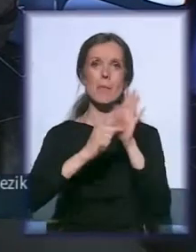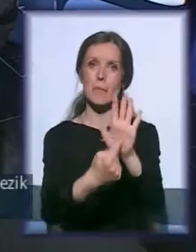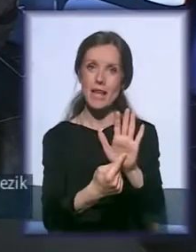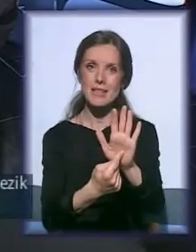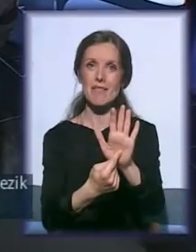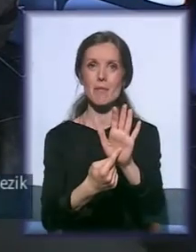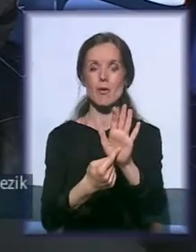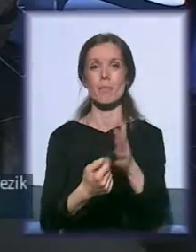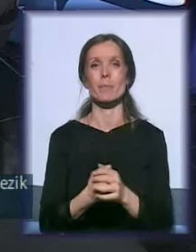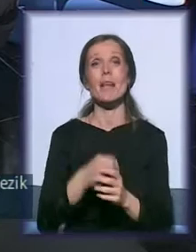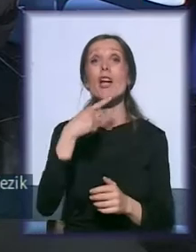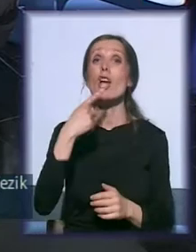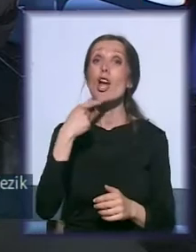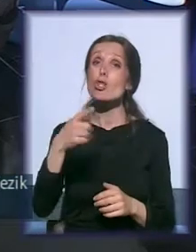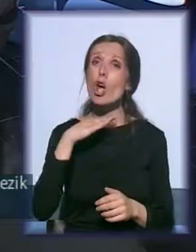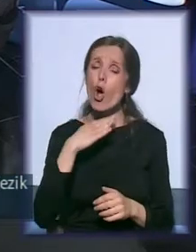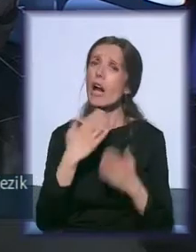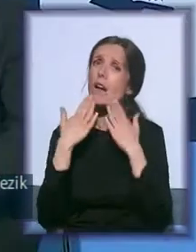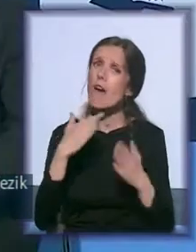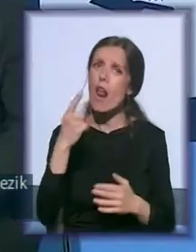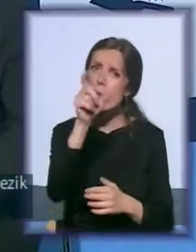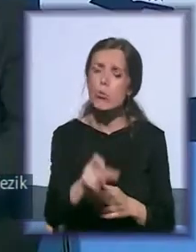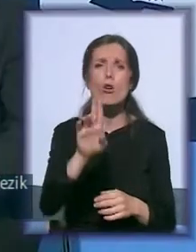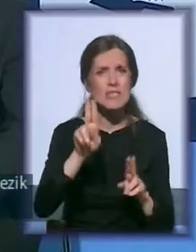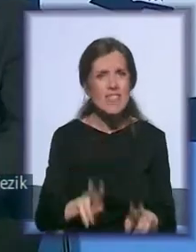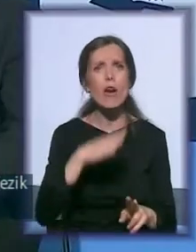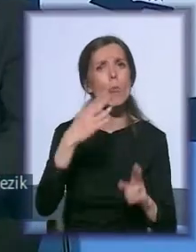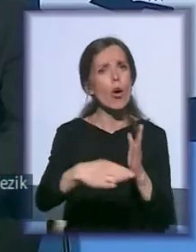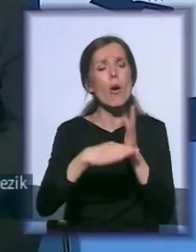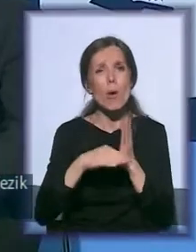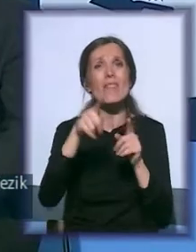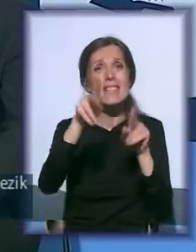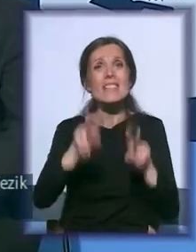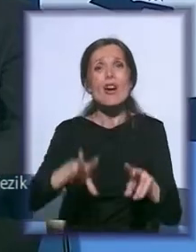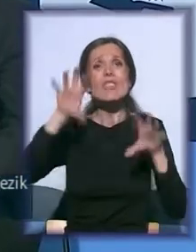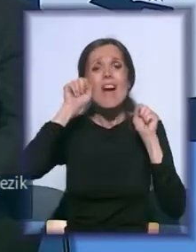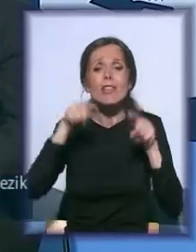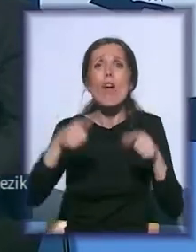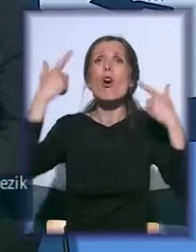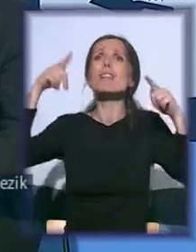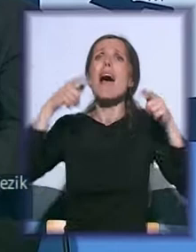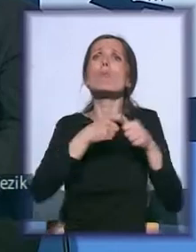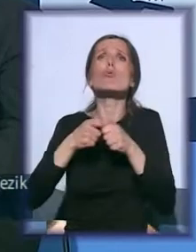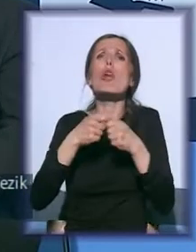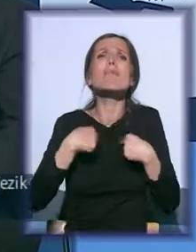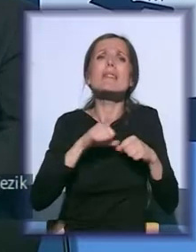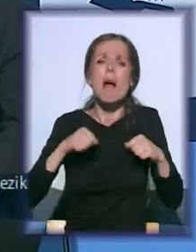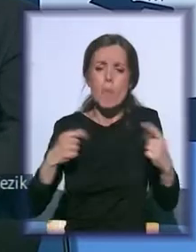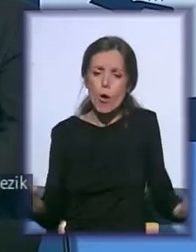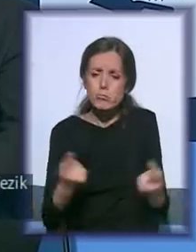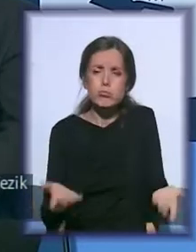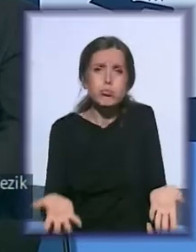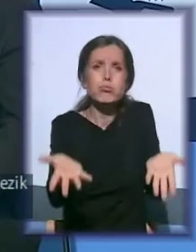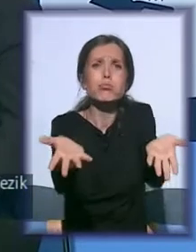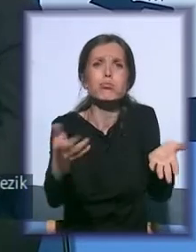to prevazi. Hvala puno. Vi ste nam stvarno pomogli. To i zaista se shvatili da je ovo sajam udruženja. Mi smo samo neki inicijalni organizator. Tu smo da